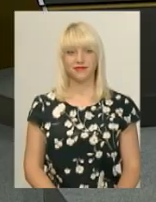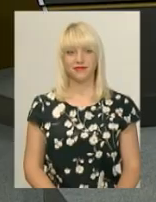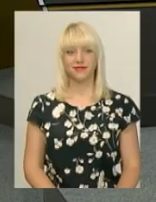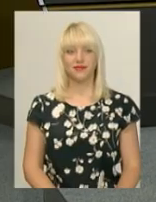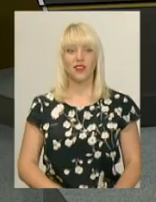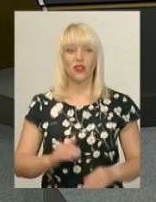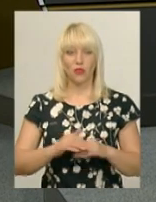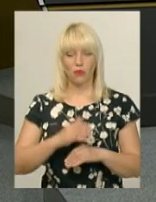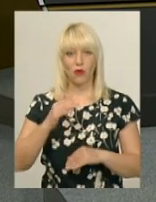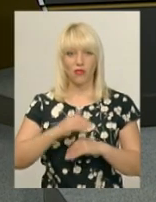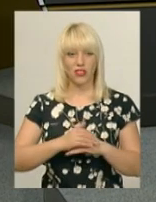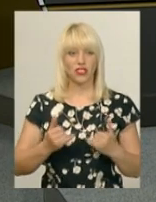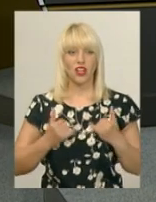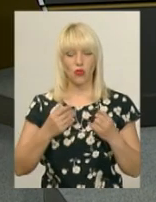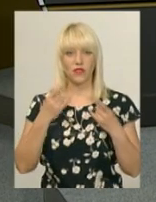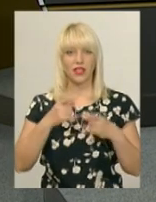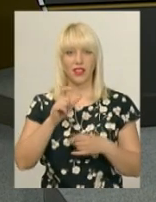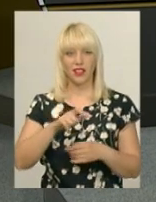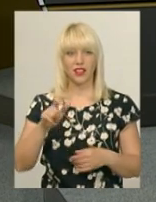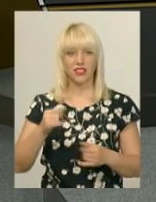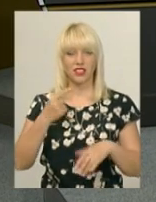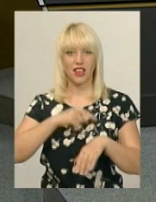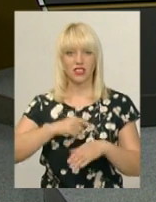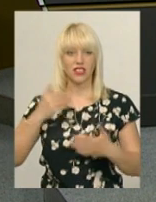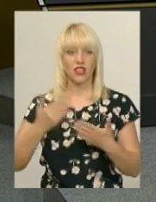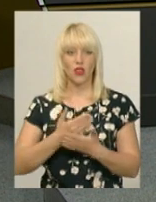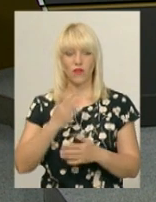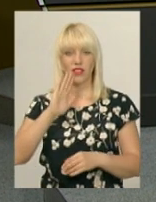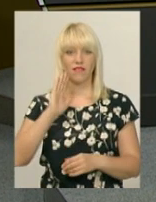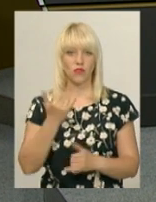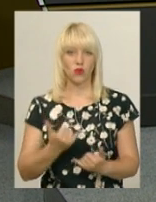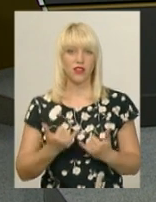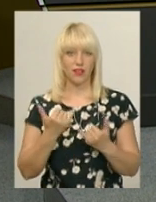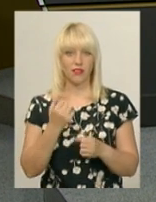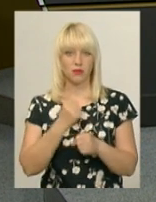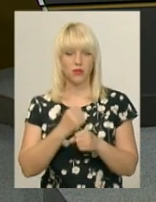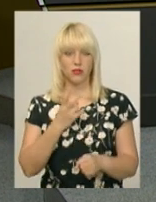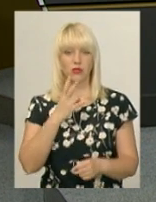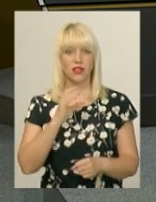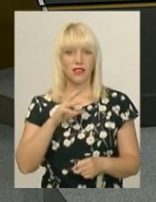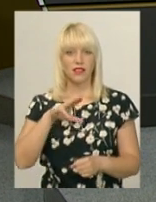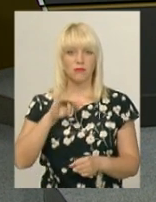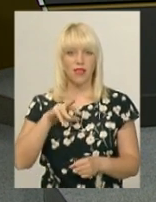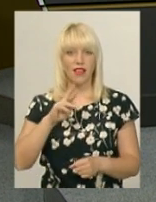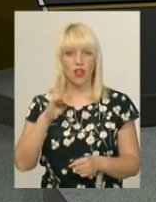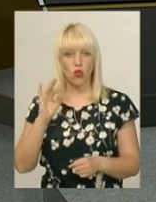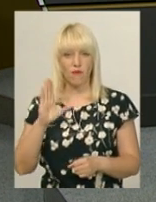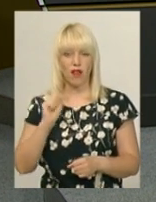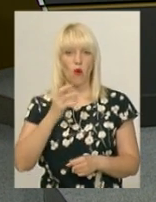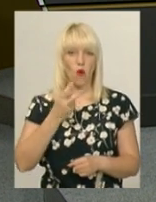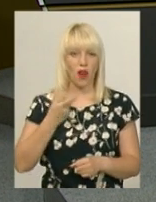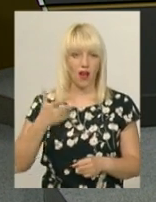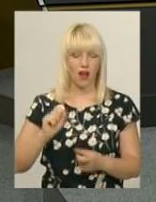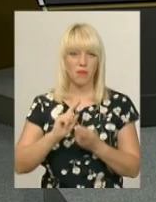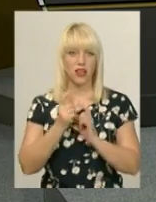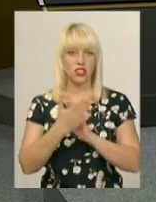Доброго вечора, шановні телеглядачі. На часі новини вівторка у студії ведуча Ольга Нісмянова на жестову мову перекладає Оксана